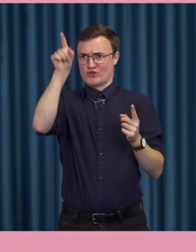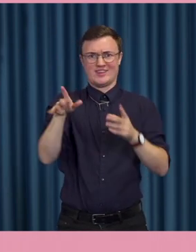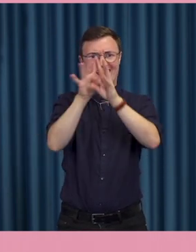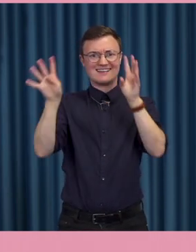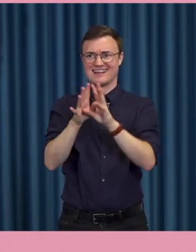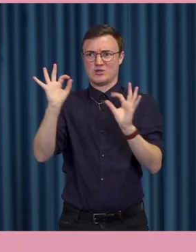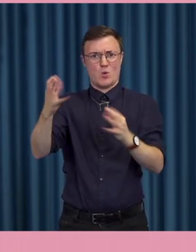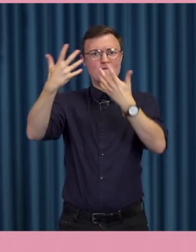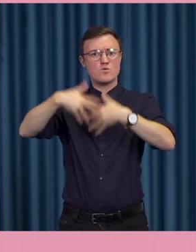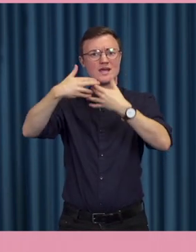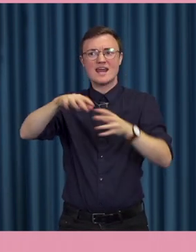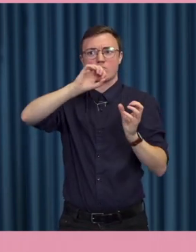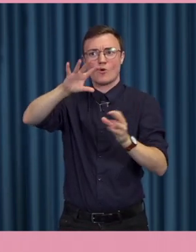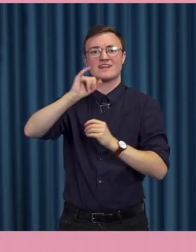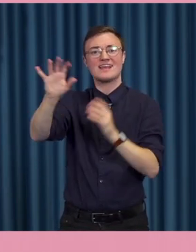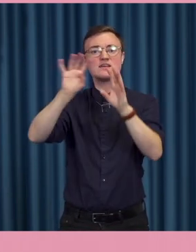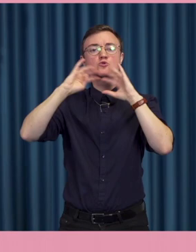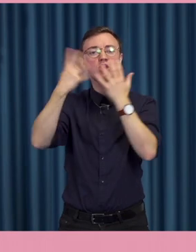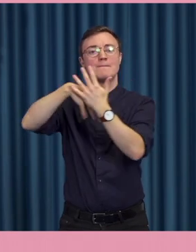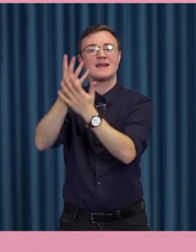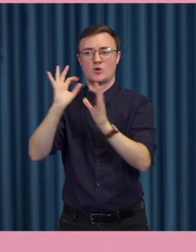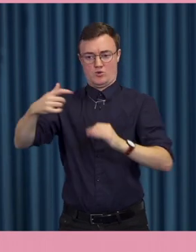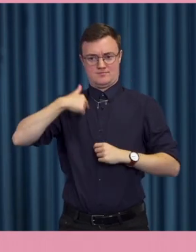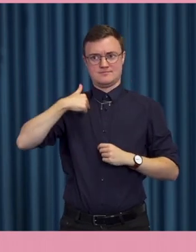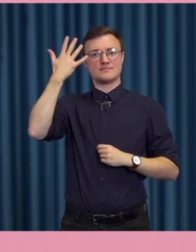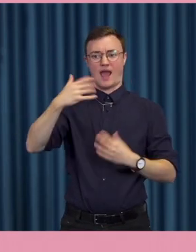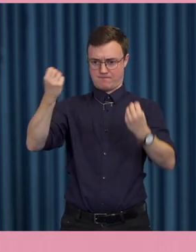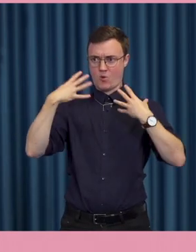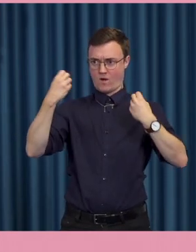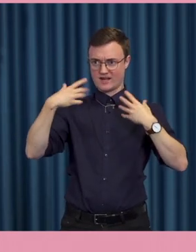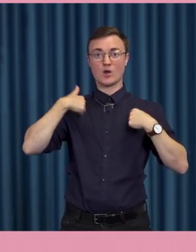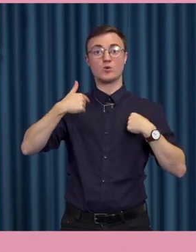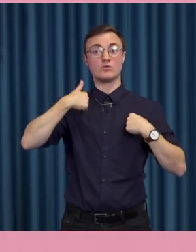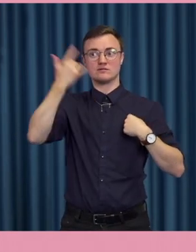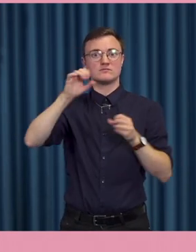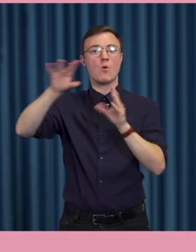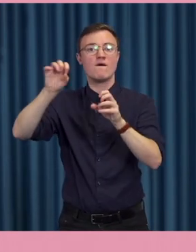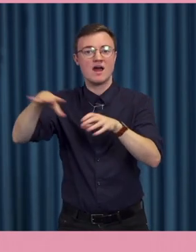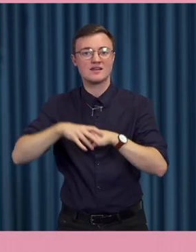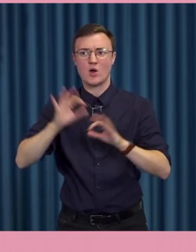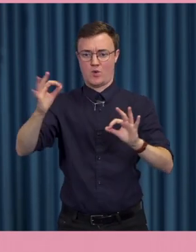påverkan i sociala medier? Hur kan jag påverkas? Hur kan min uppfattning om någonting